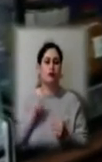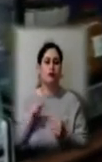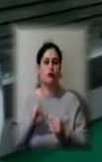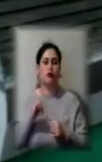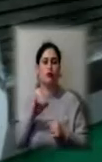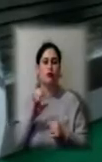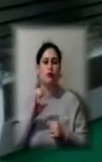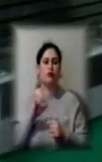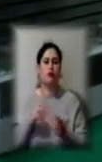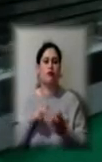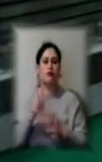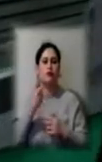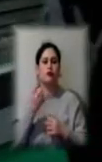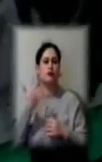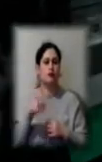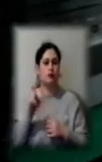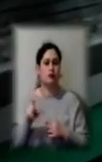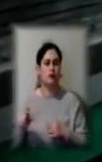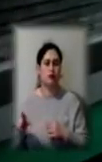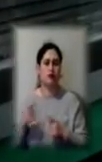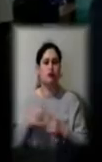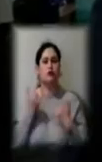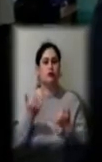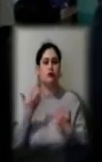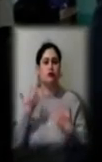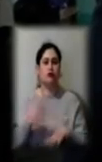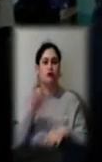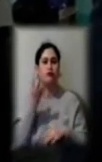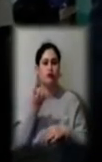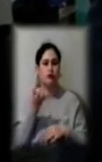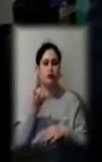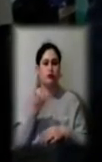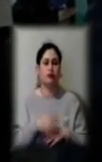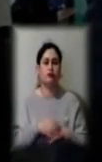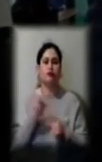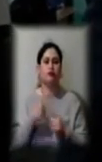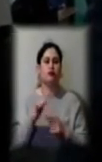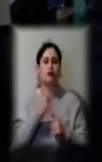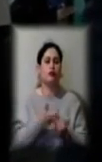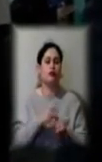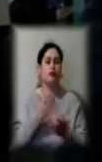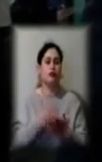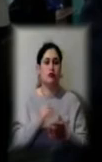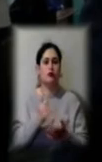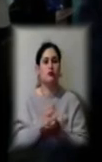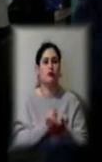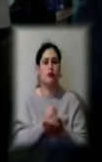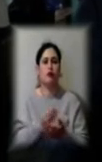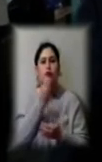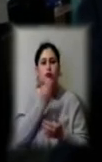250 підприємців, сьогодні їх вже 400. Ми вже маємо досить певні запаси продукції, які